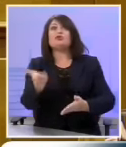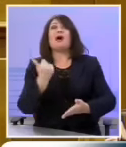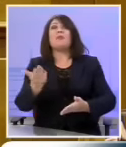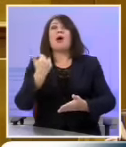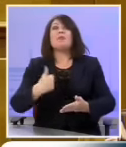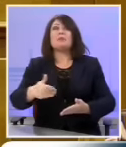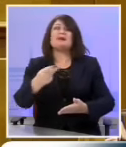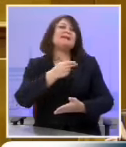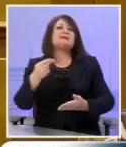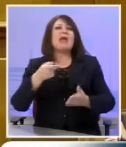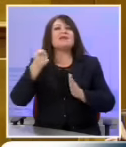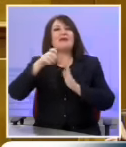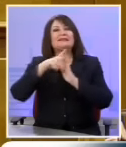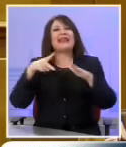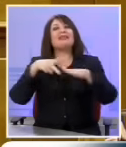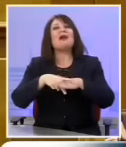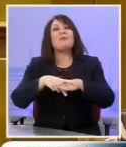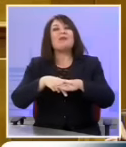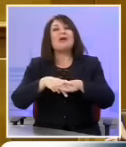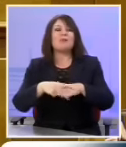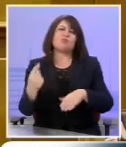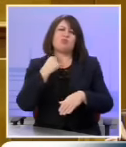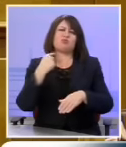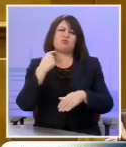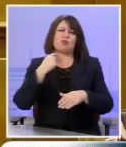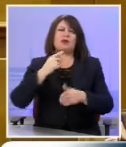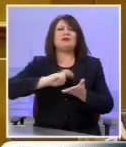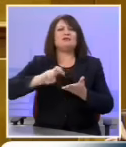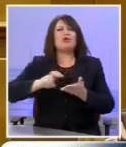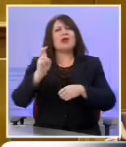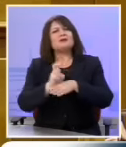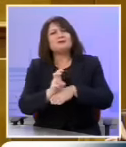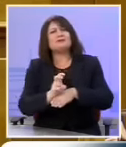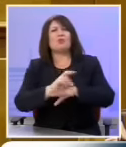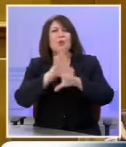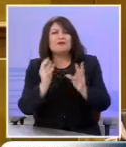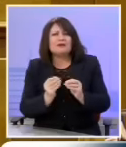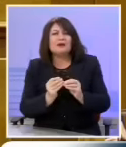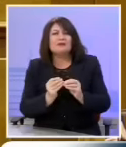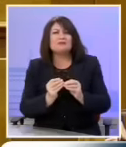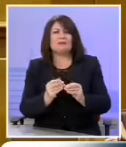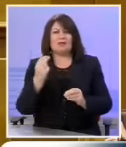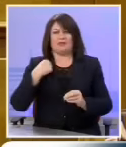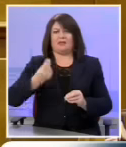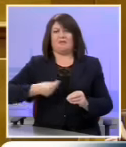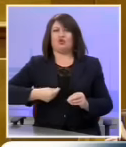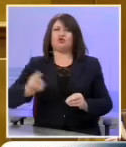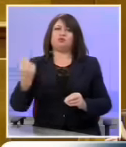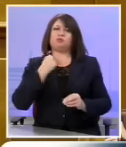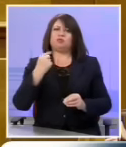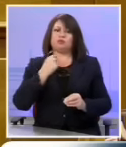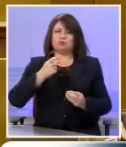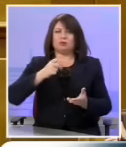Σημαίνει πολλά για τα ασφαλιστικά ταμεία που θα χάσουν αυτά που έχουν να παίρνουν. Σημαίνει πολλά για το δημόσιο που δεν θα